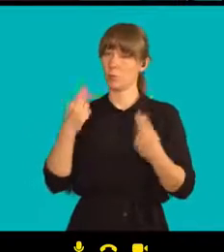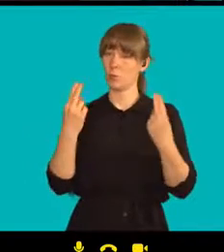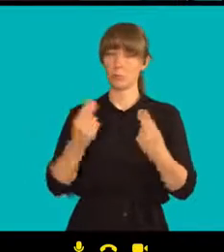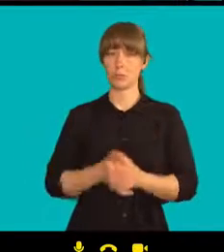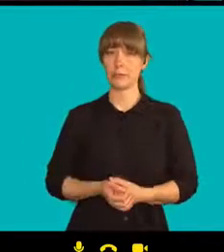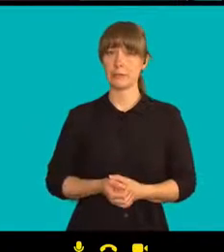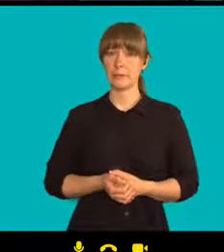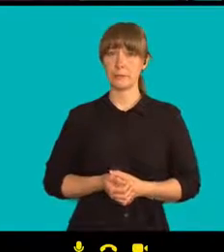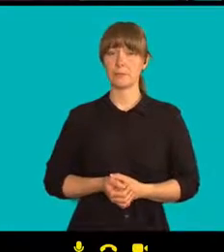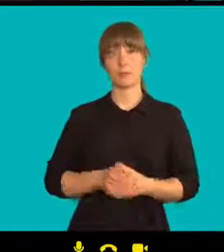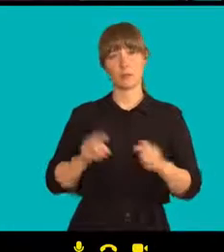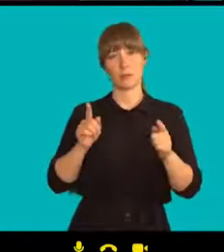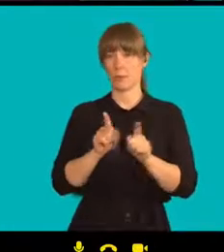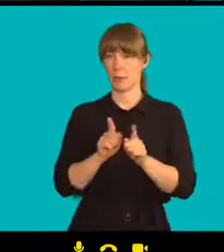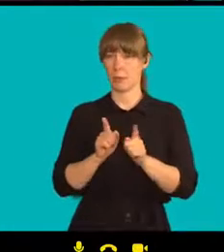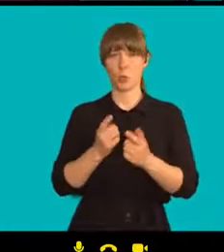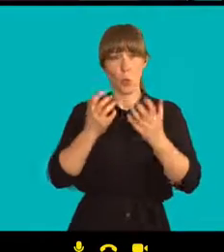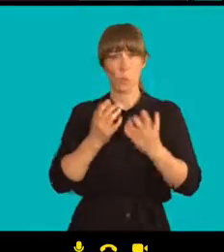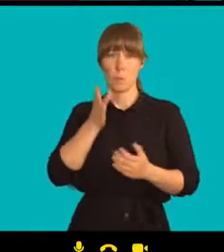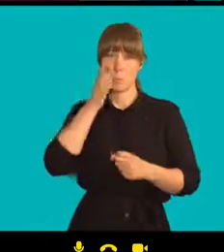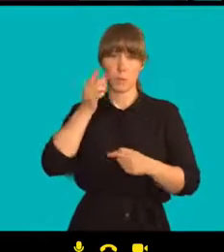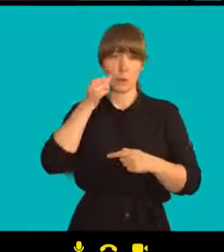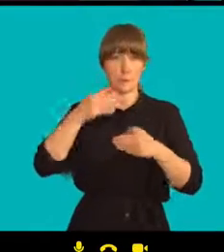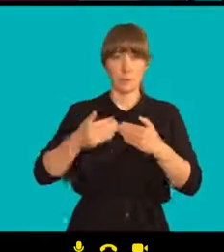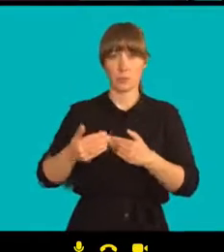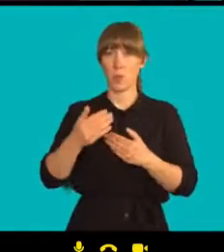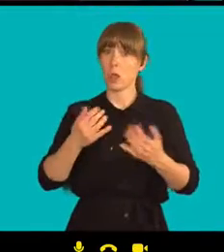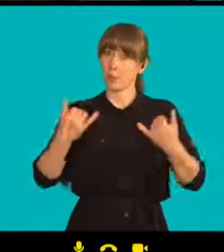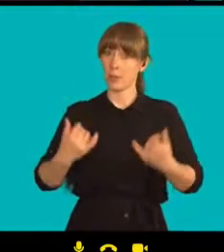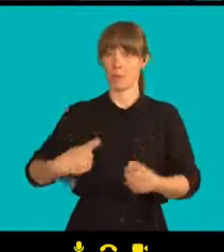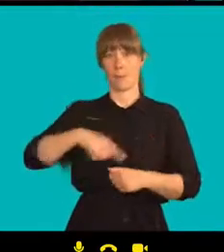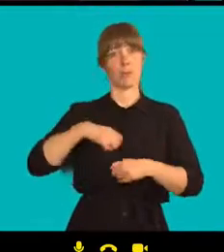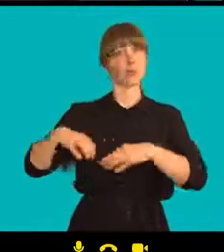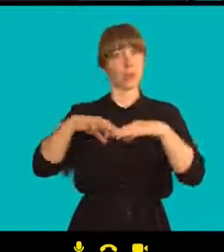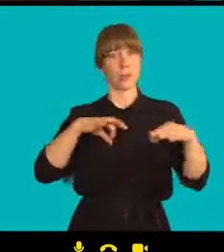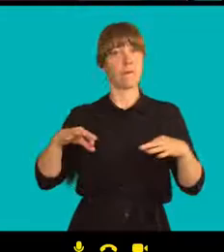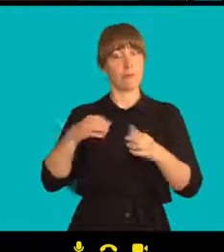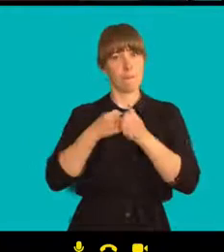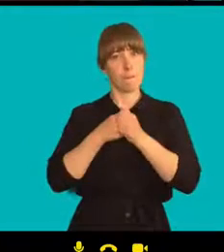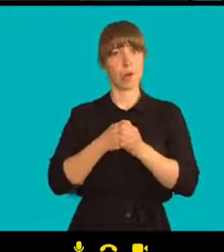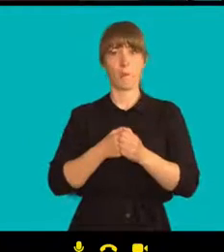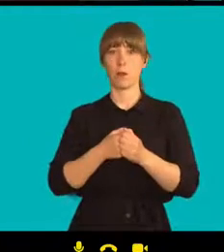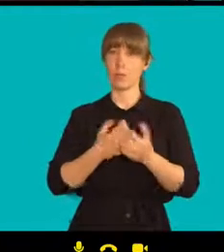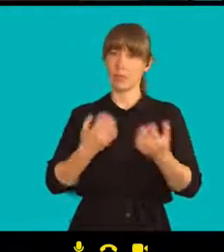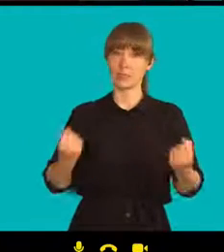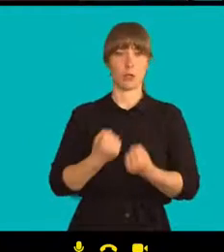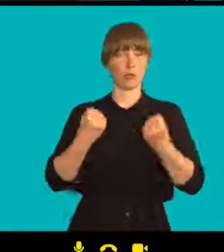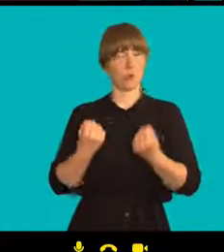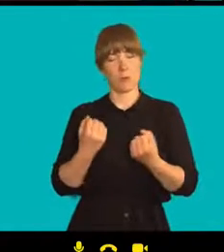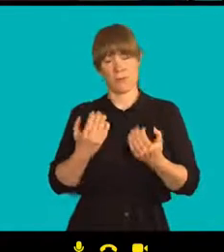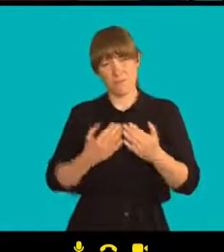Já bych si opravdu přála, aby to nastalo brzy, ale jsme připraveni bojovat a děláme všechno, co je v našich silách.